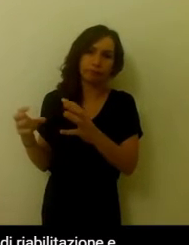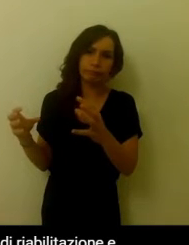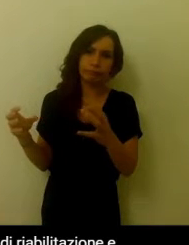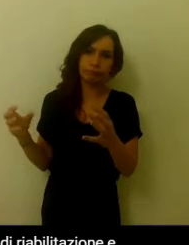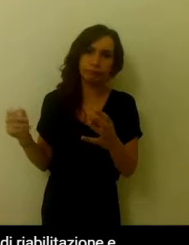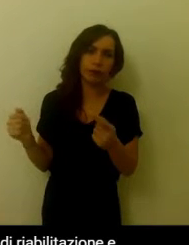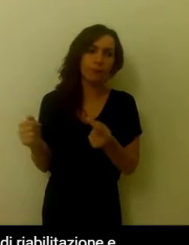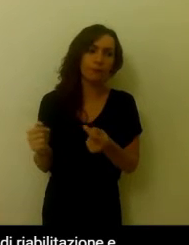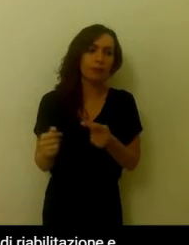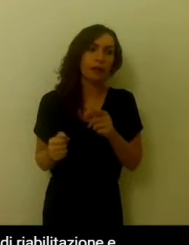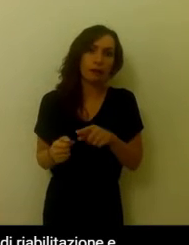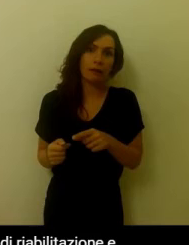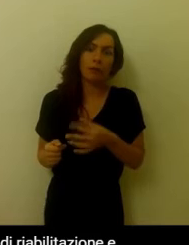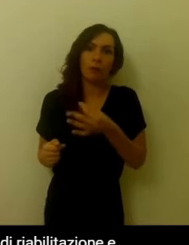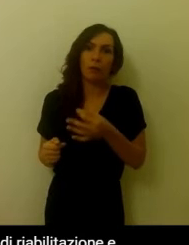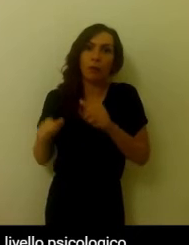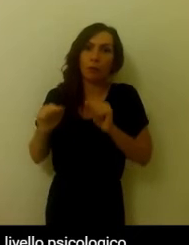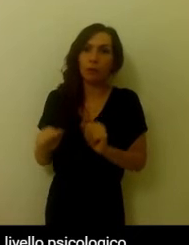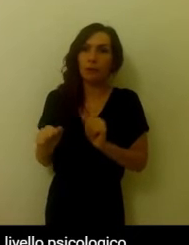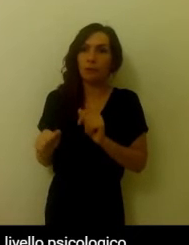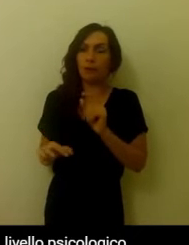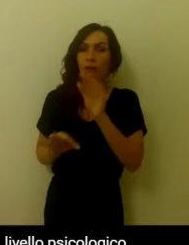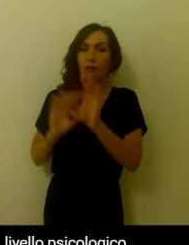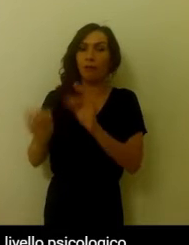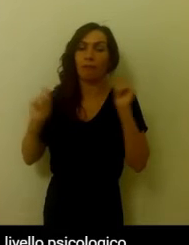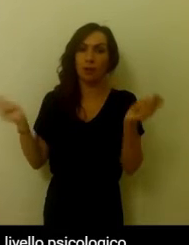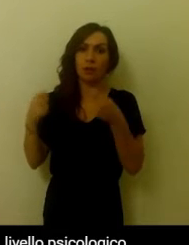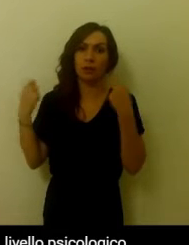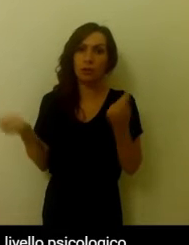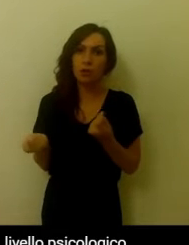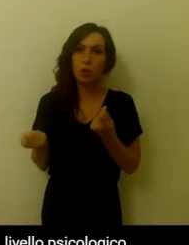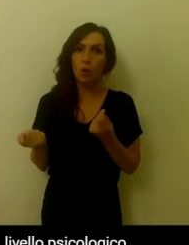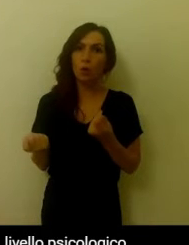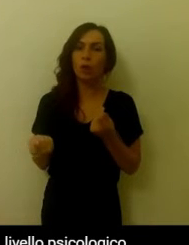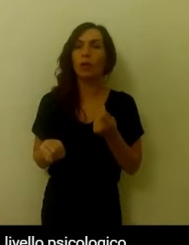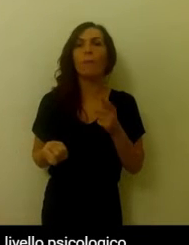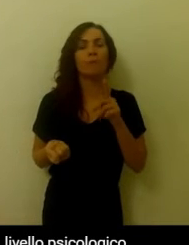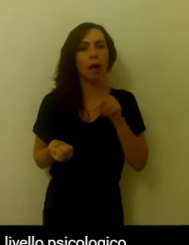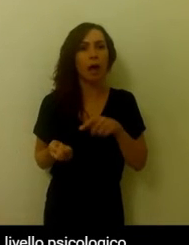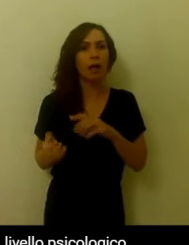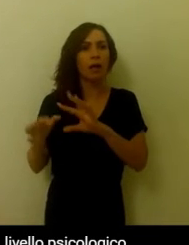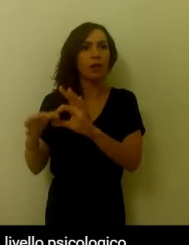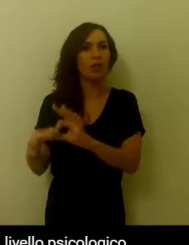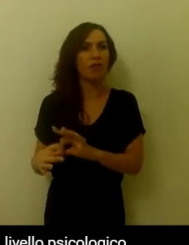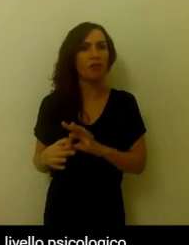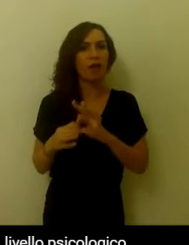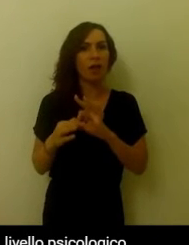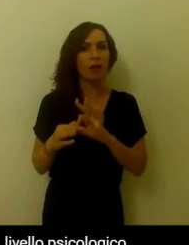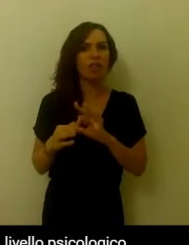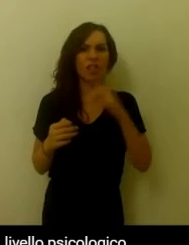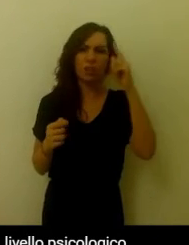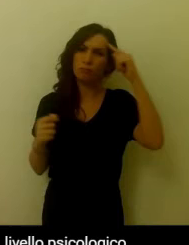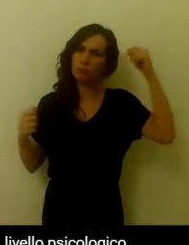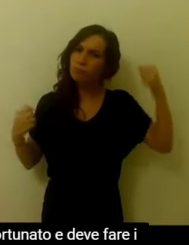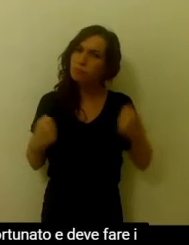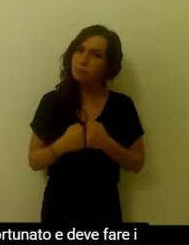poi di riabilitazione, e qui anche ha degli effetti magari controproducenti a